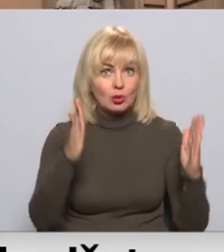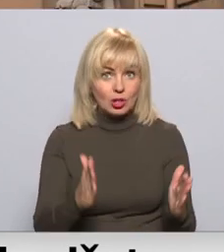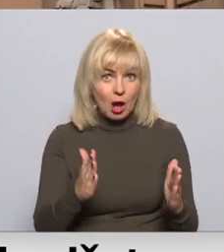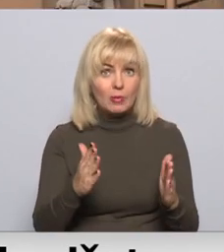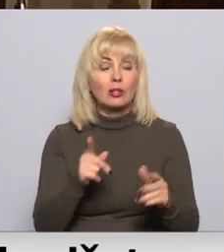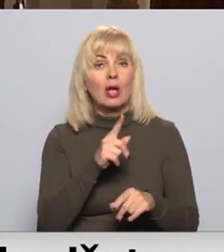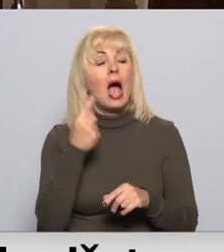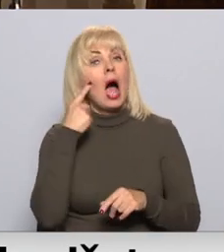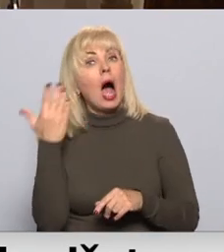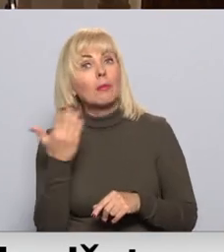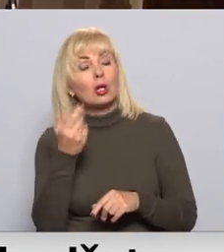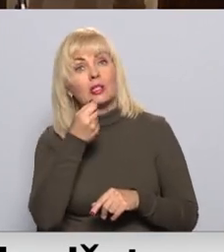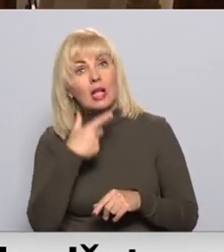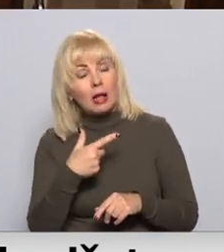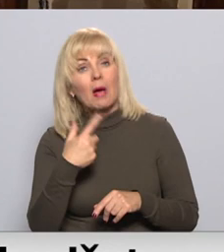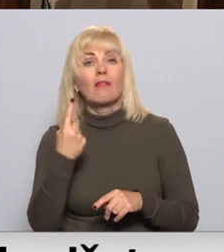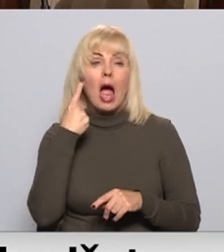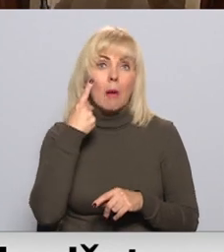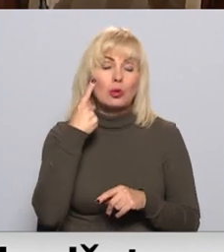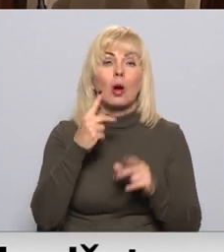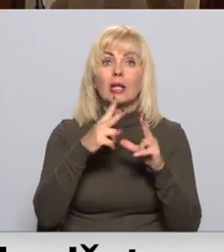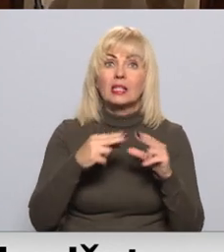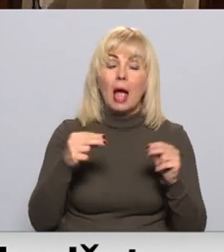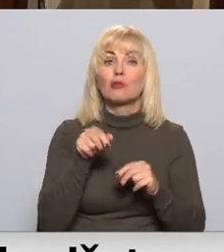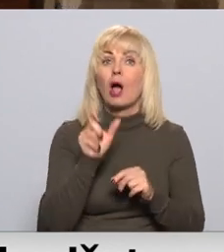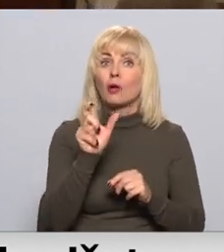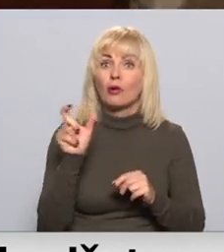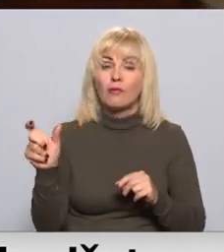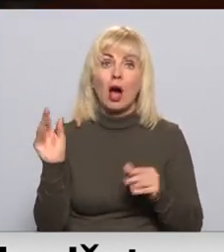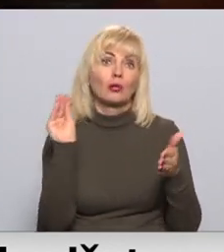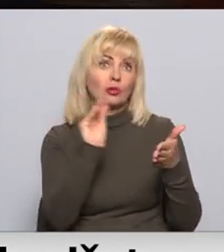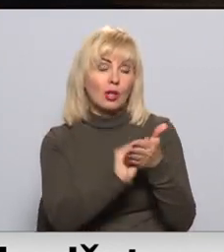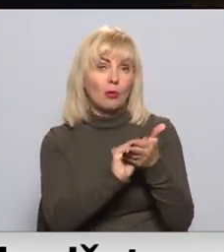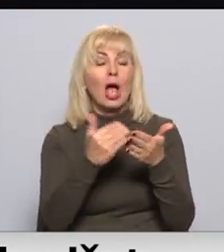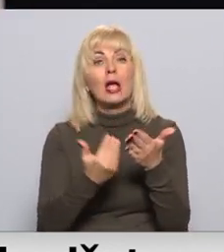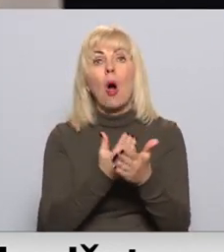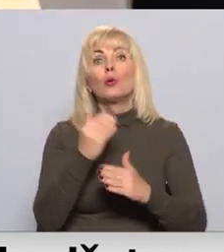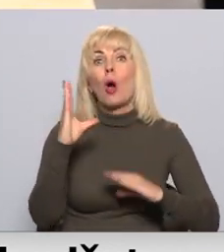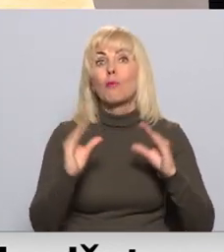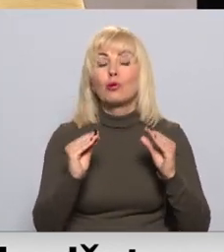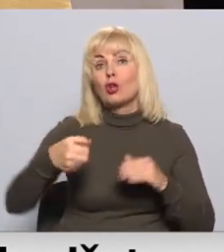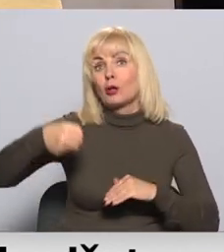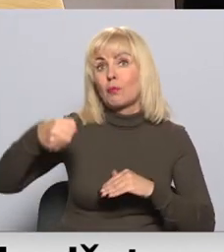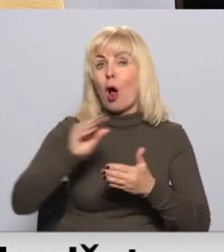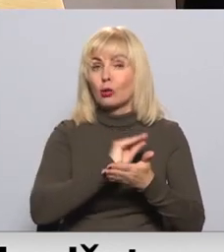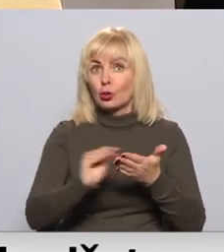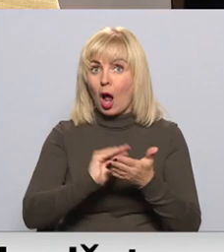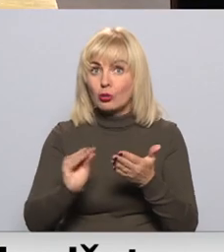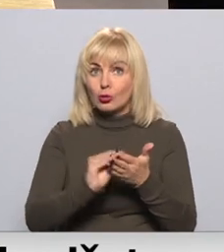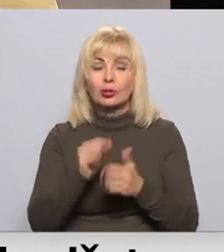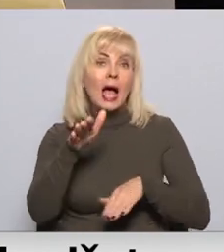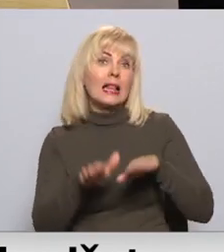apdomīgs nelaimē, vēl apdomīgāks laimē. Šādi vārdi rotā jauno budžeta portfeli, bet pats projekts tiek raksturots kā